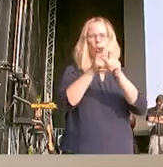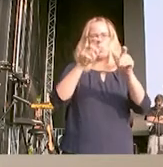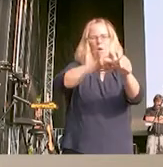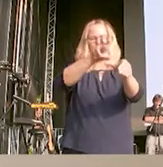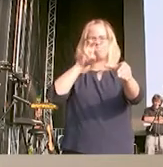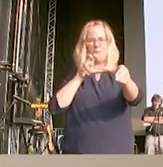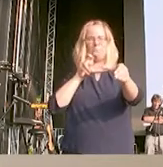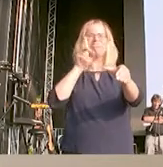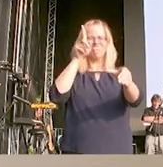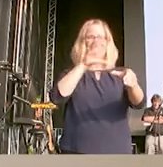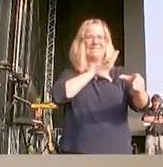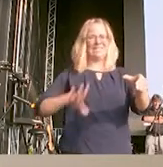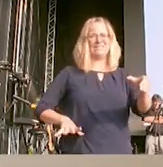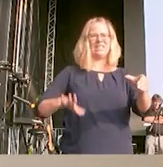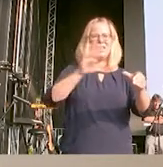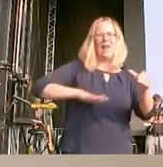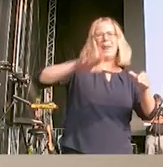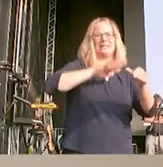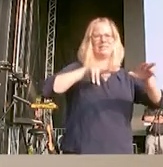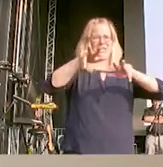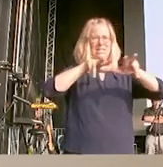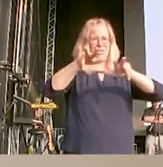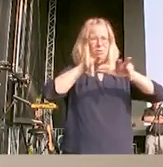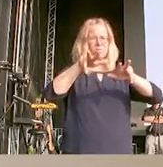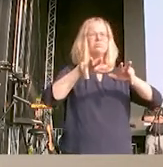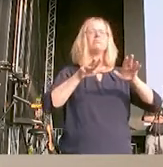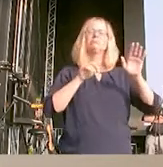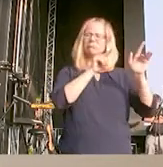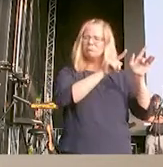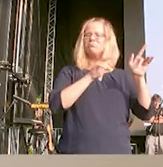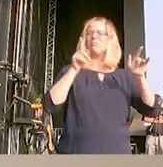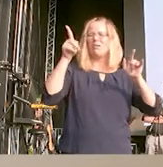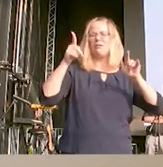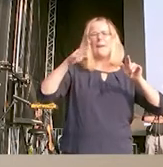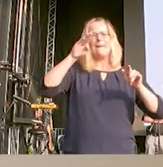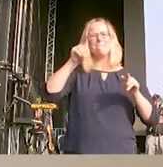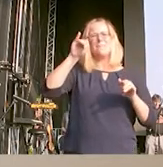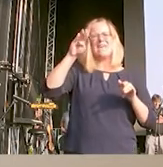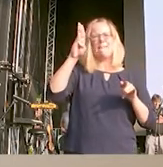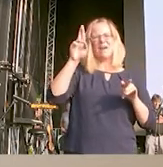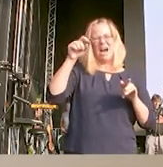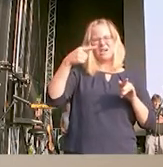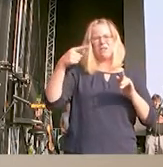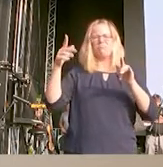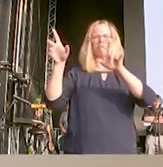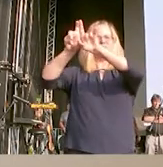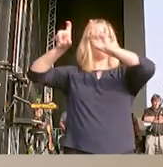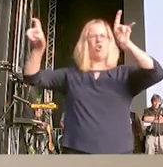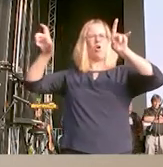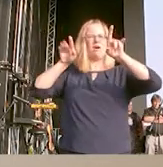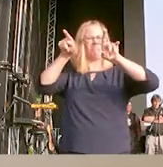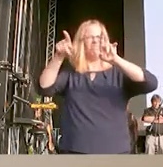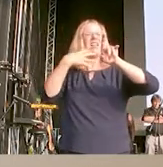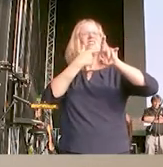von Sachsen, die unsinnigen Pläne des MIPRAG-Konzerns zusätzlich weitere